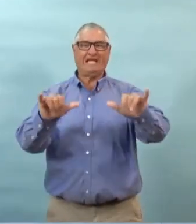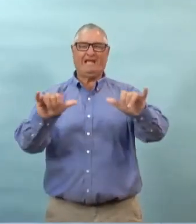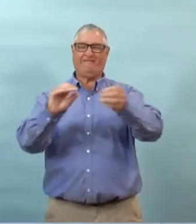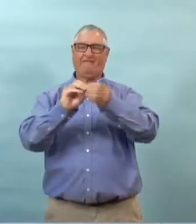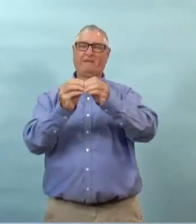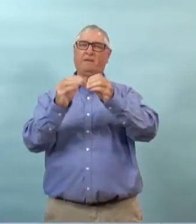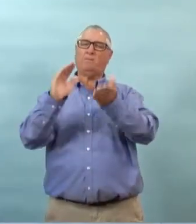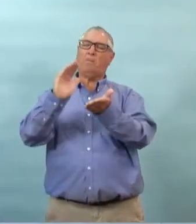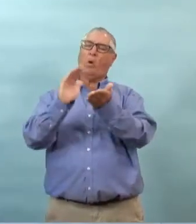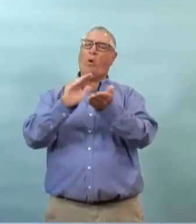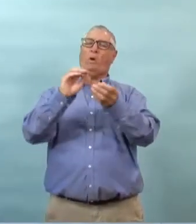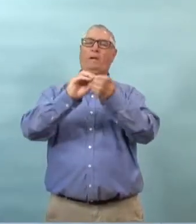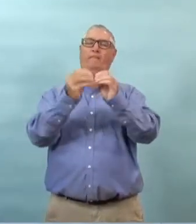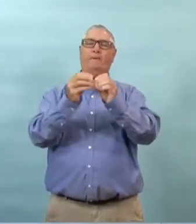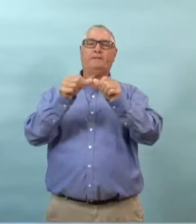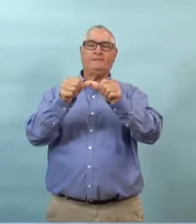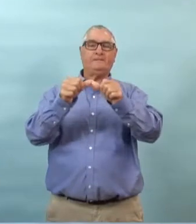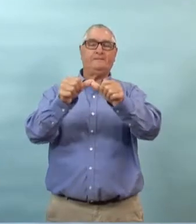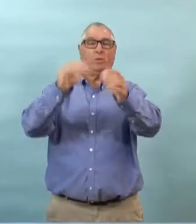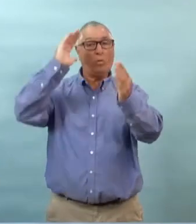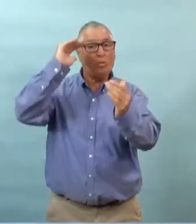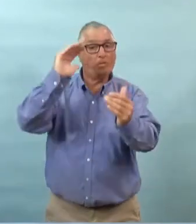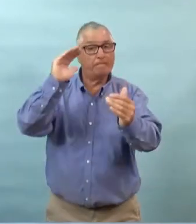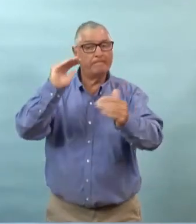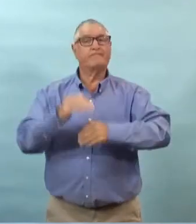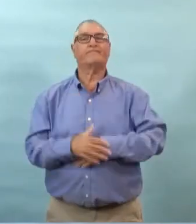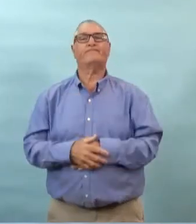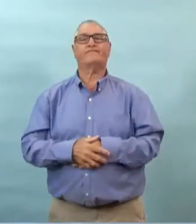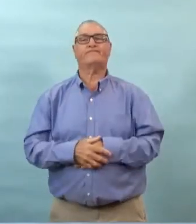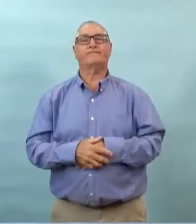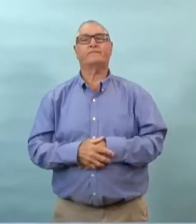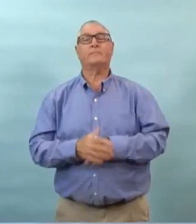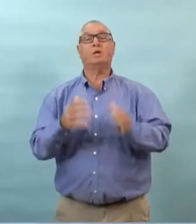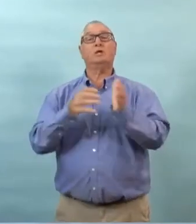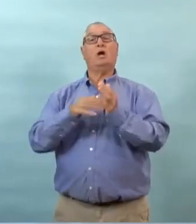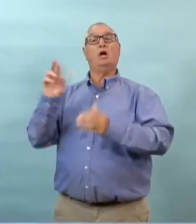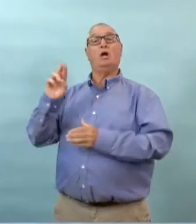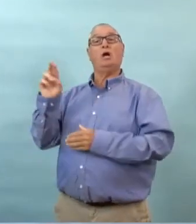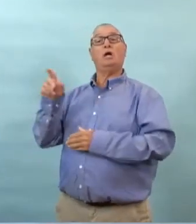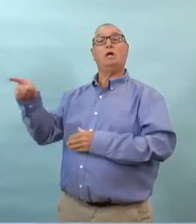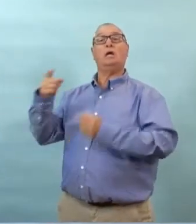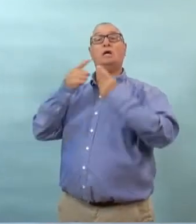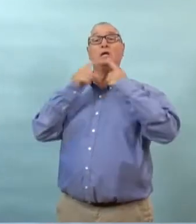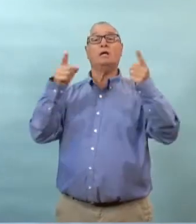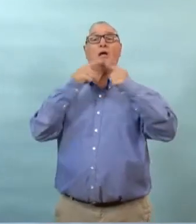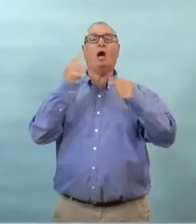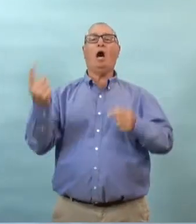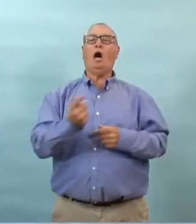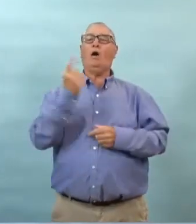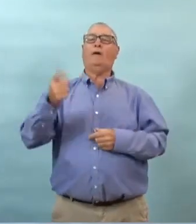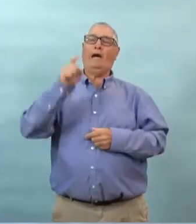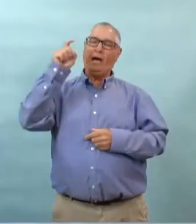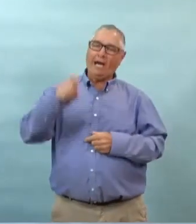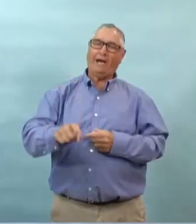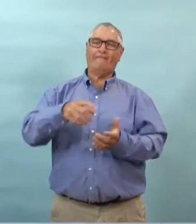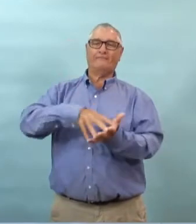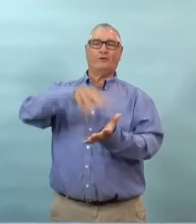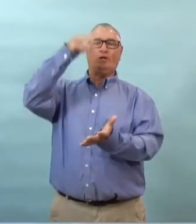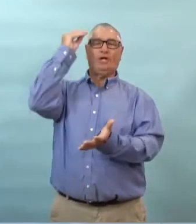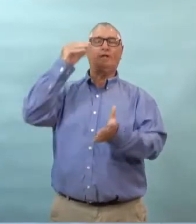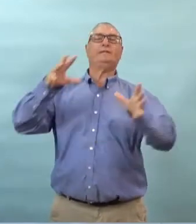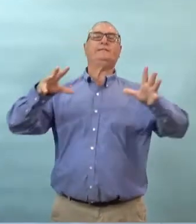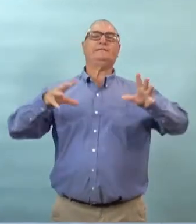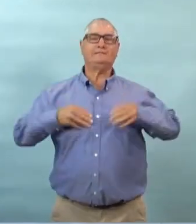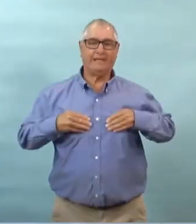à voir des chiffres qui sont assez faibles comme le docteur brent roussin dit il nous faut apprendre à vivre avec ce virus